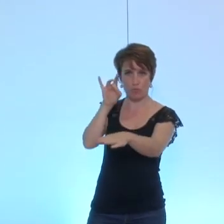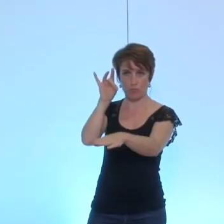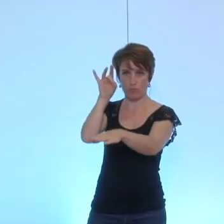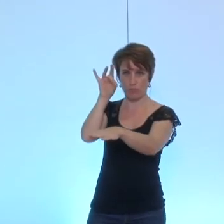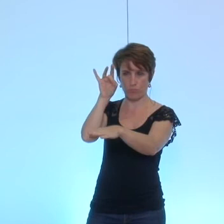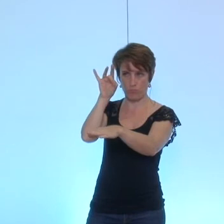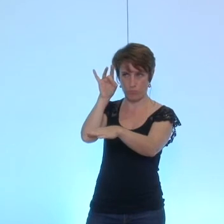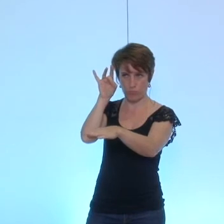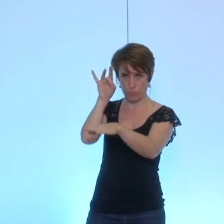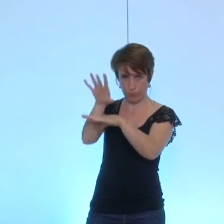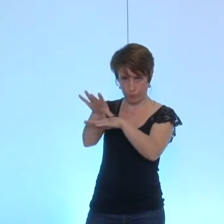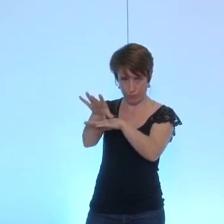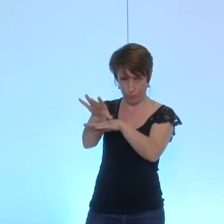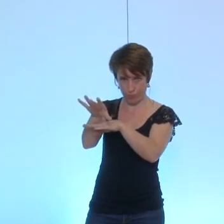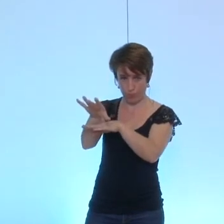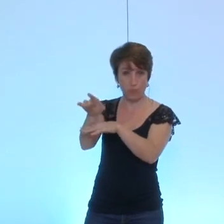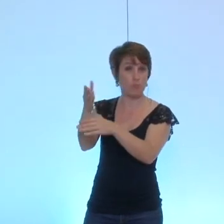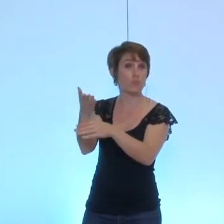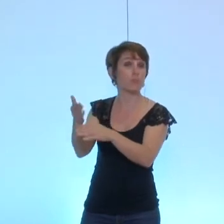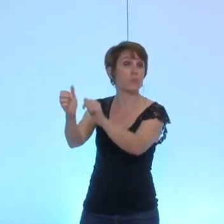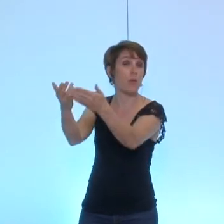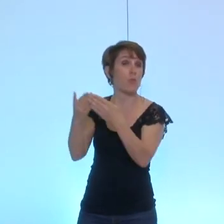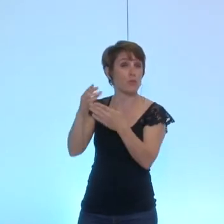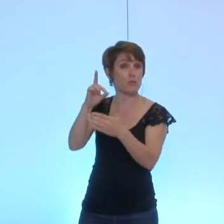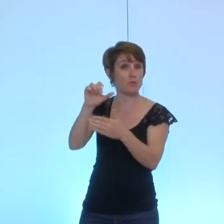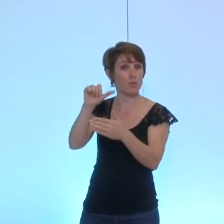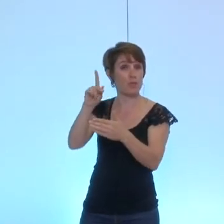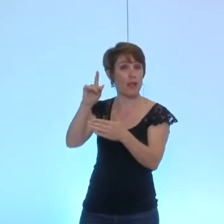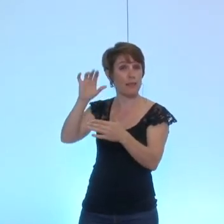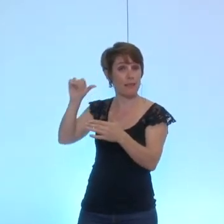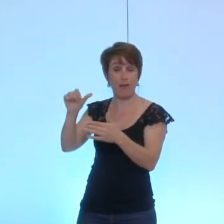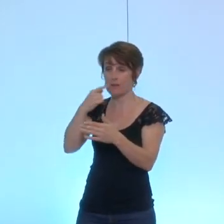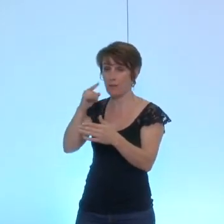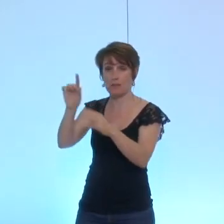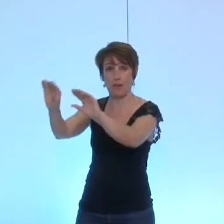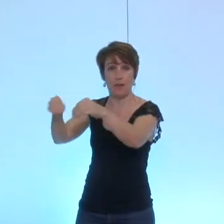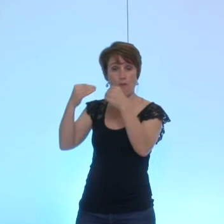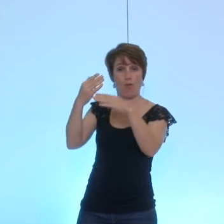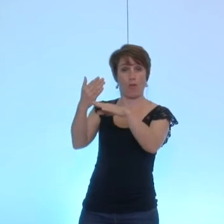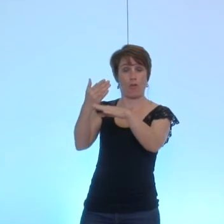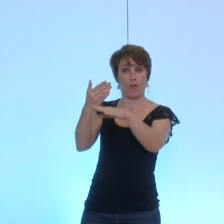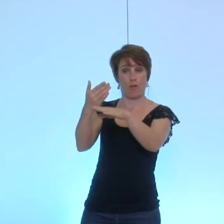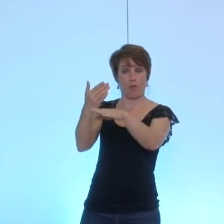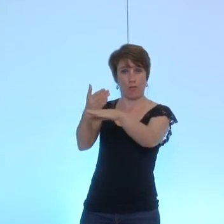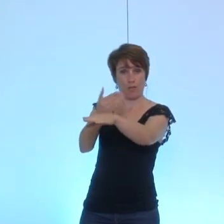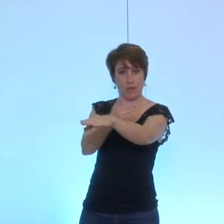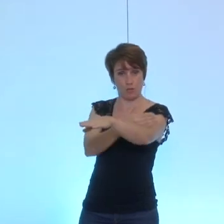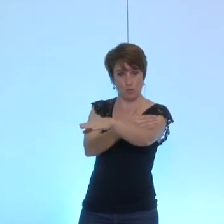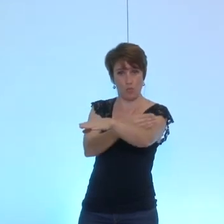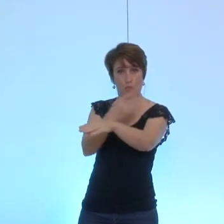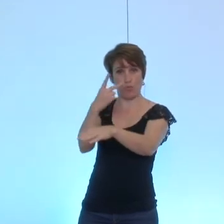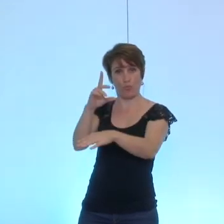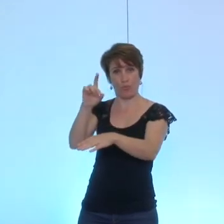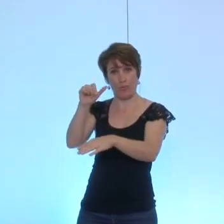ce qui nous était demandé à savoir la cession des actions de la cci ag détenue par la société d'alkia